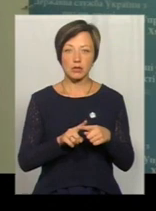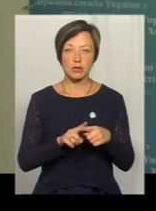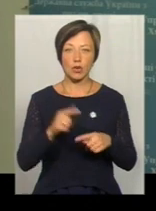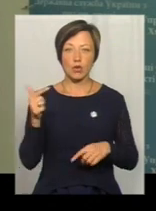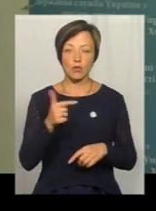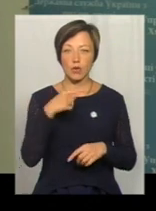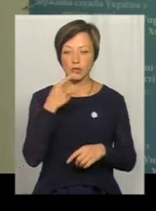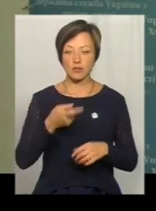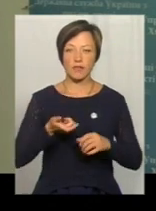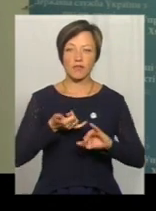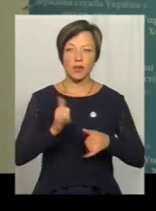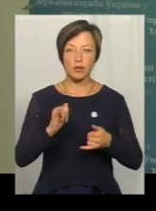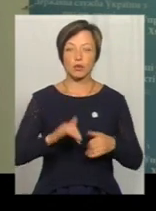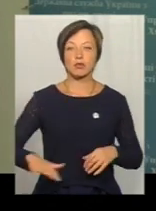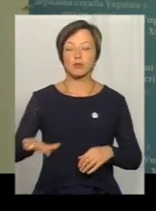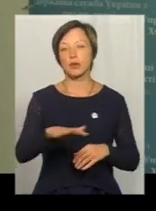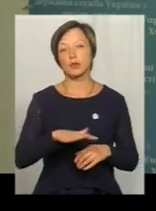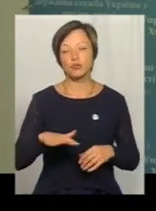грубо кажучи, викинула з приміщення.